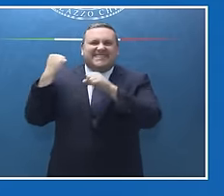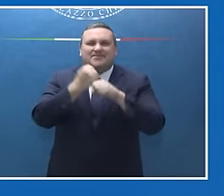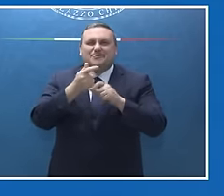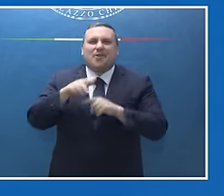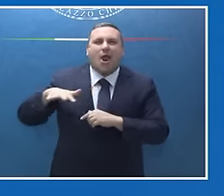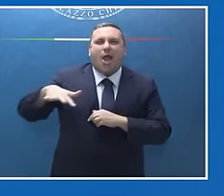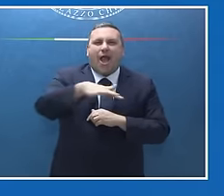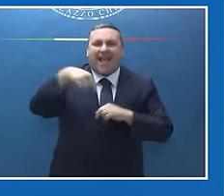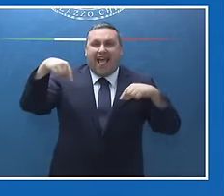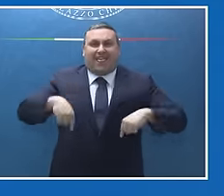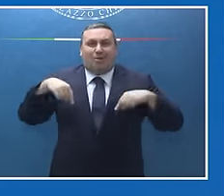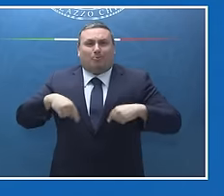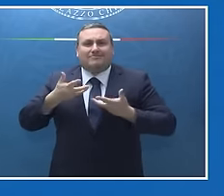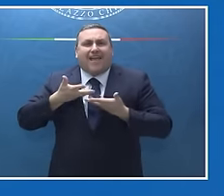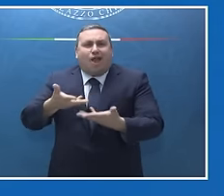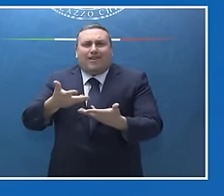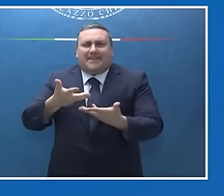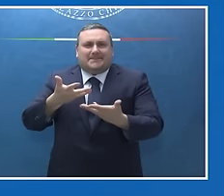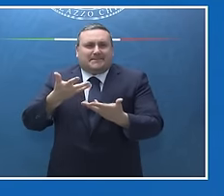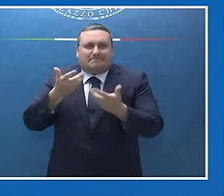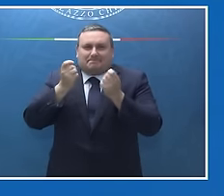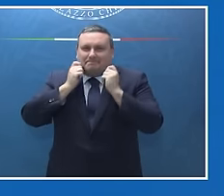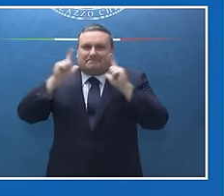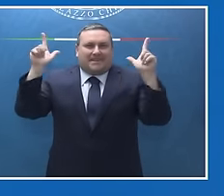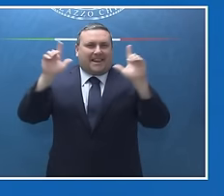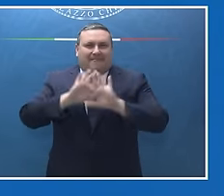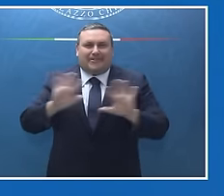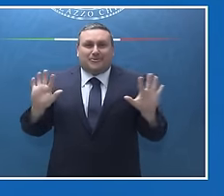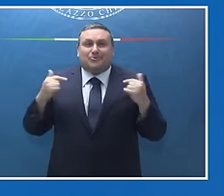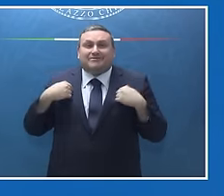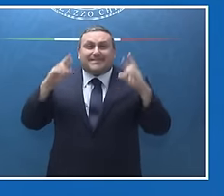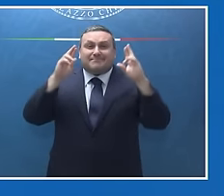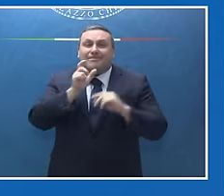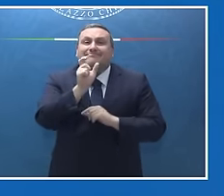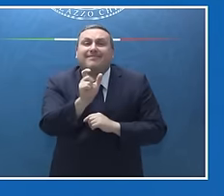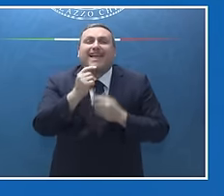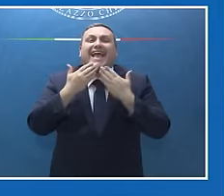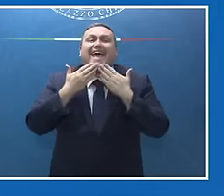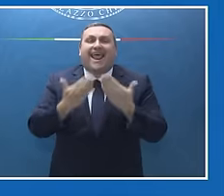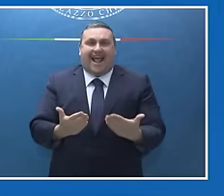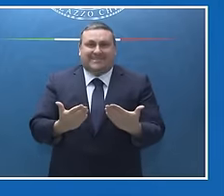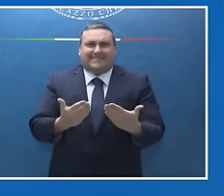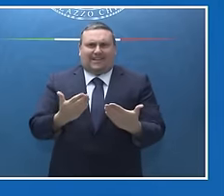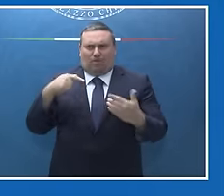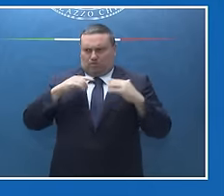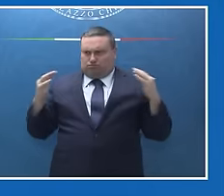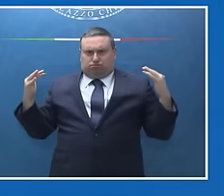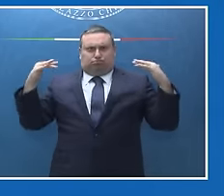accolto in un modo straordinario, spero che anche questo, grazie a questo vertice,